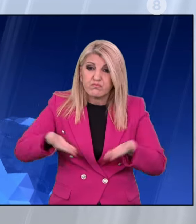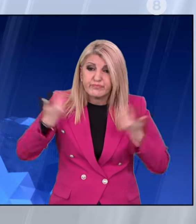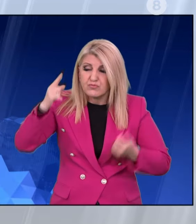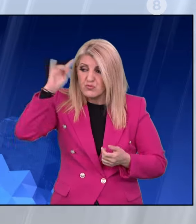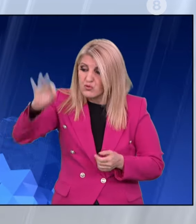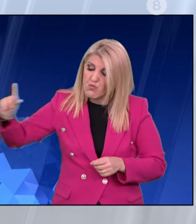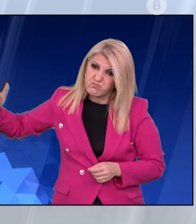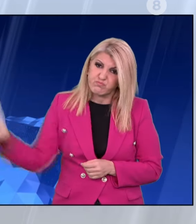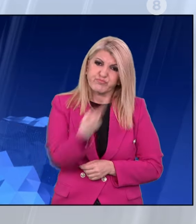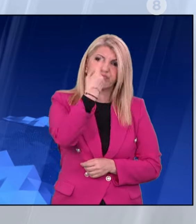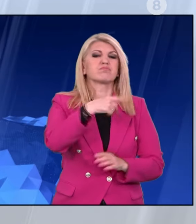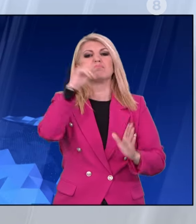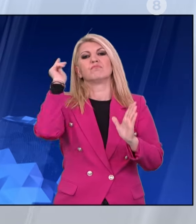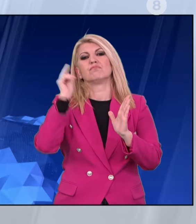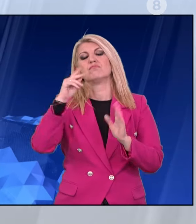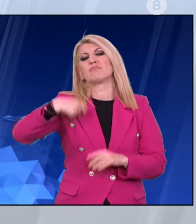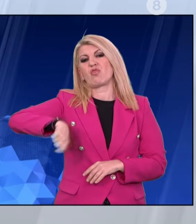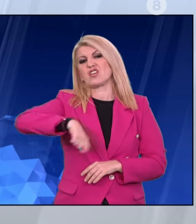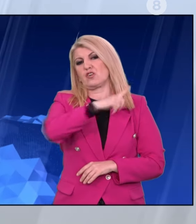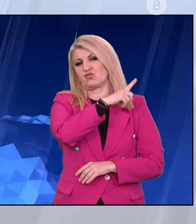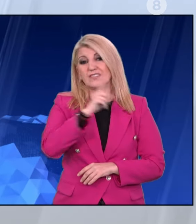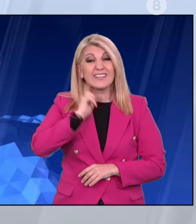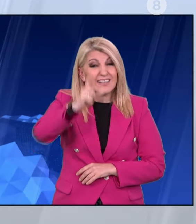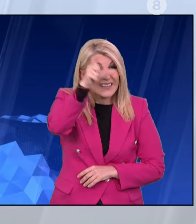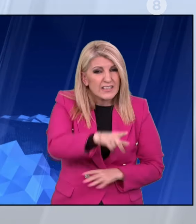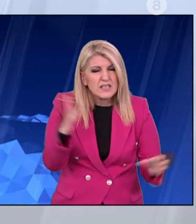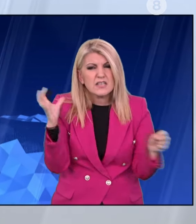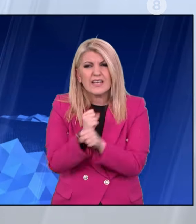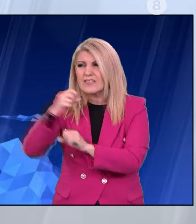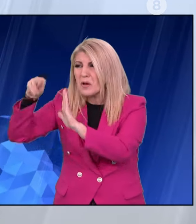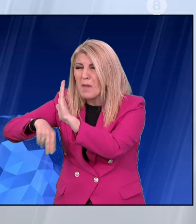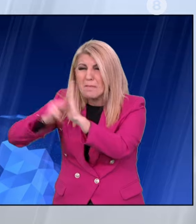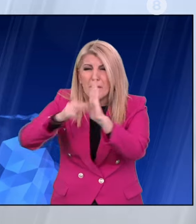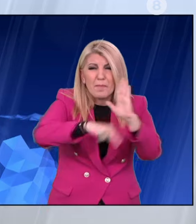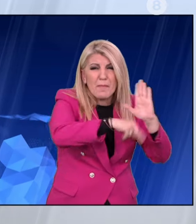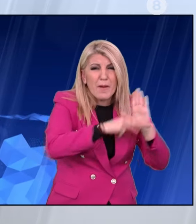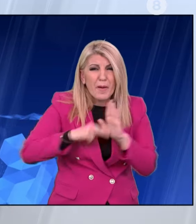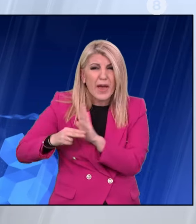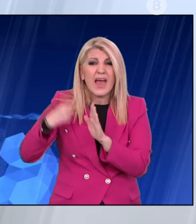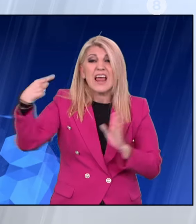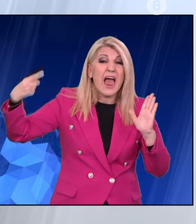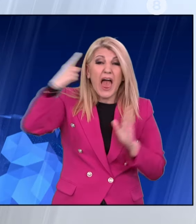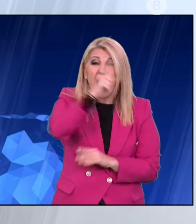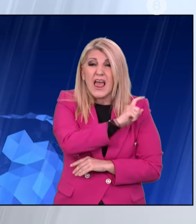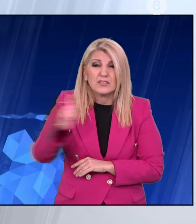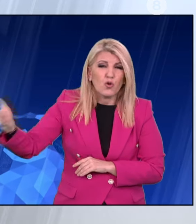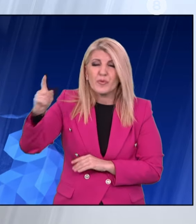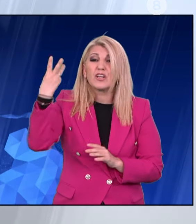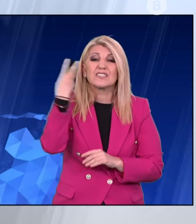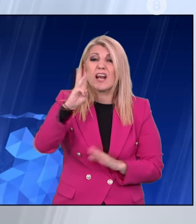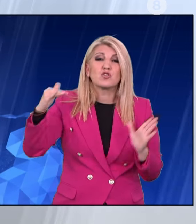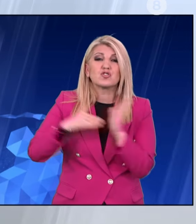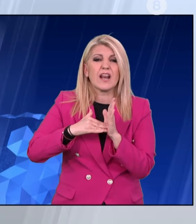χιλιάδες υπογραφές η Μαρία Καριστιανούς της Βρυξέλλες. Προσδοκούμε με αφορμή το προσωπικό μας δράμα να ενσκύψετε με βαθύ το αίσθημα της